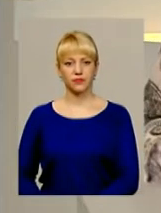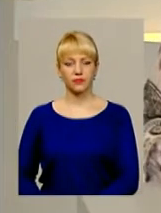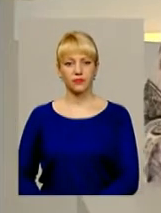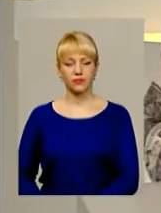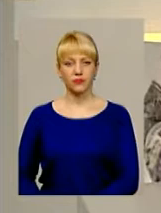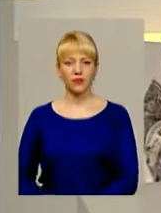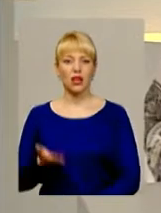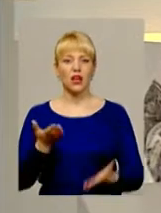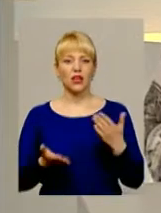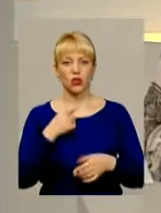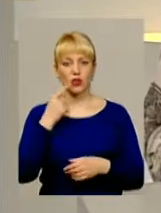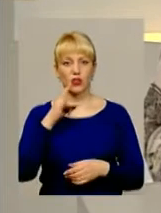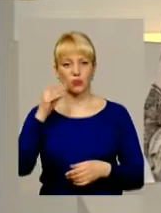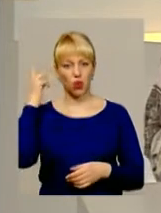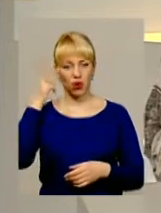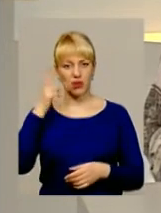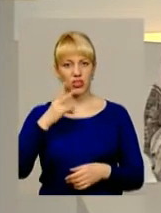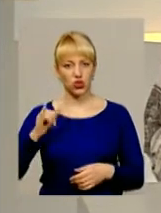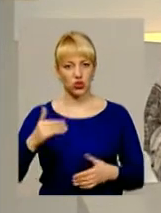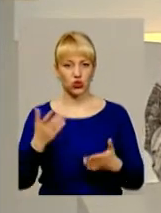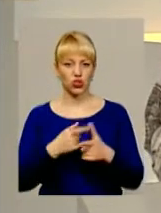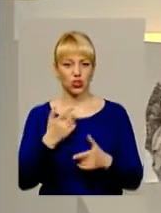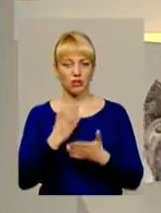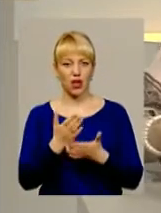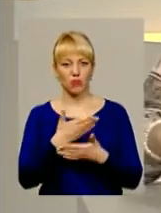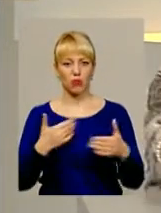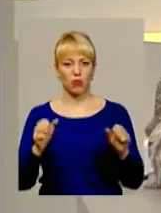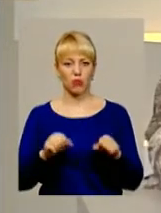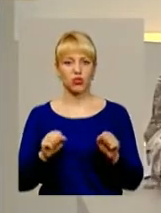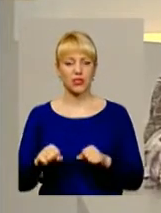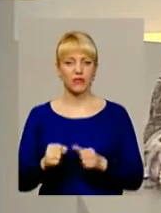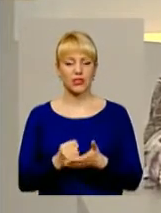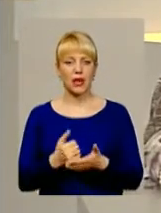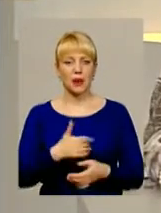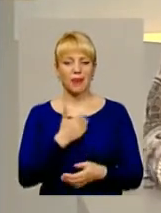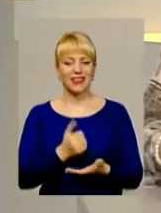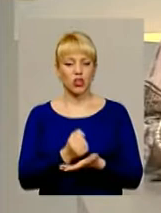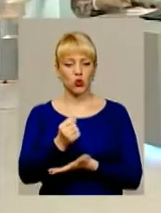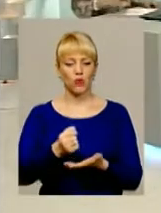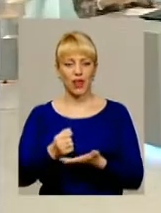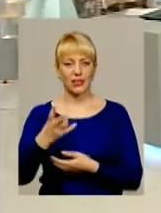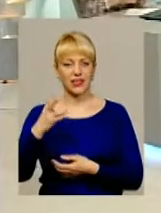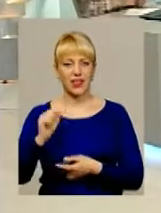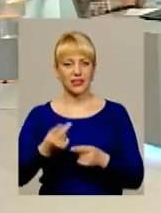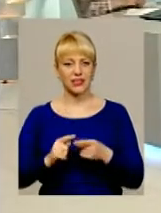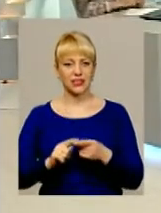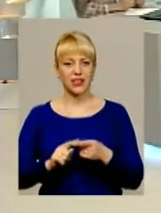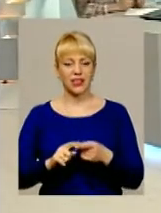Якщо говорити про Хмельниччину, чи маємо ми можливість претендувати на оці державні кошти,